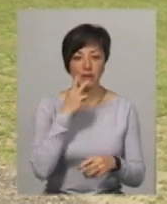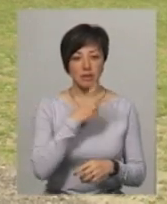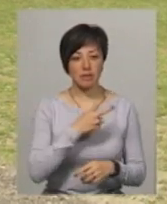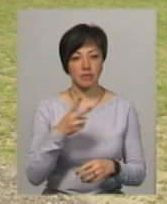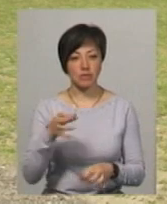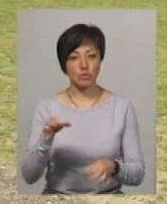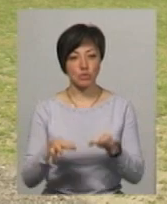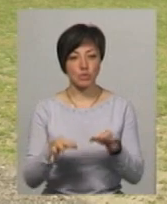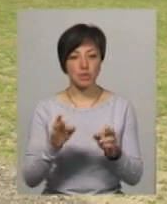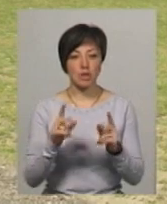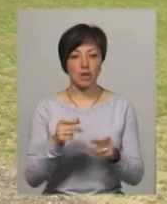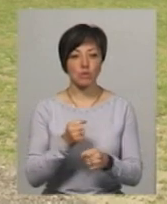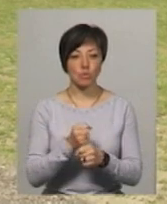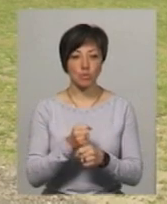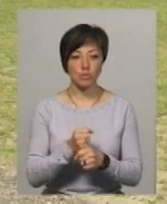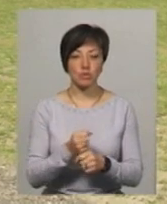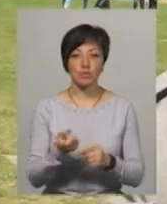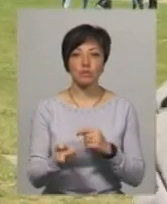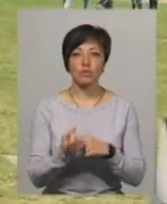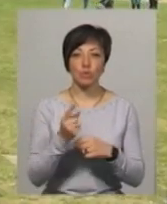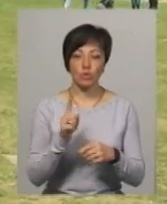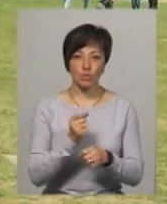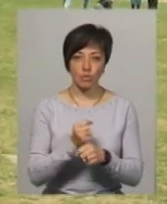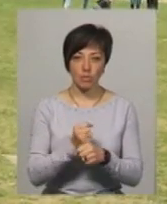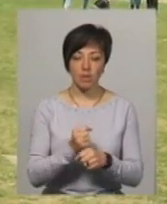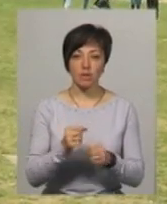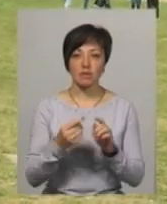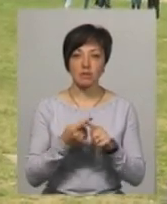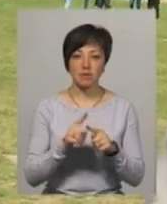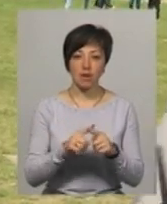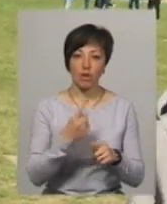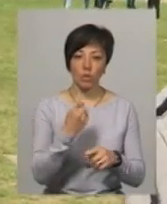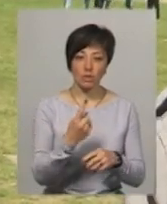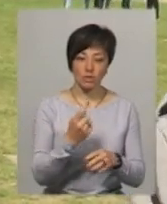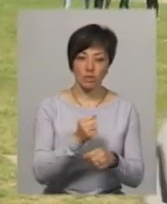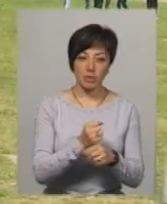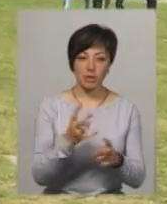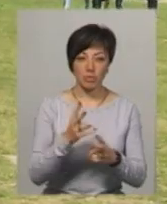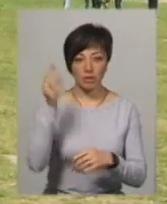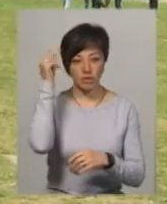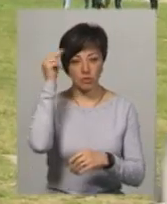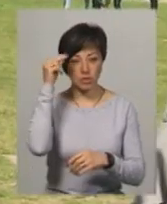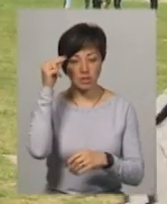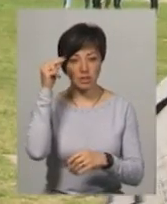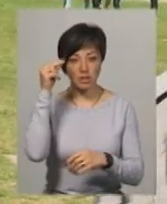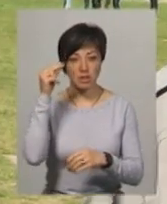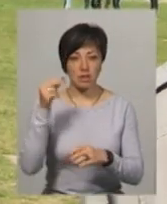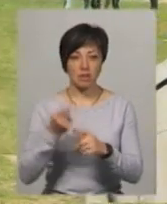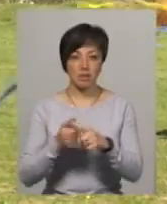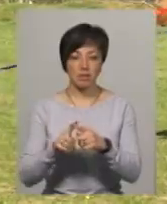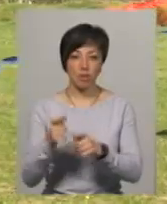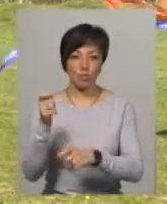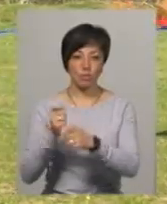судді, як зроблено, з чого зроблено. То, що зробити ЗМІ – це одне, а далі його ще треба навчитися запускати, вміти його